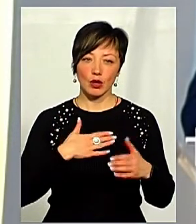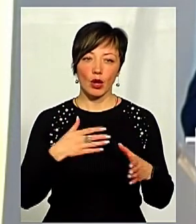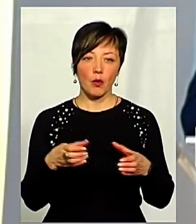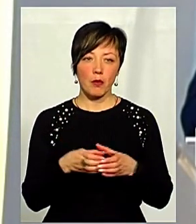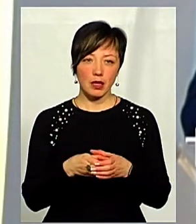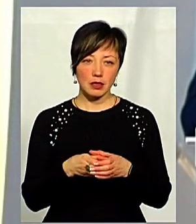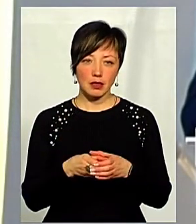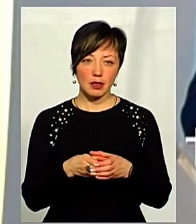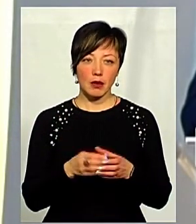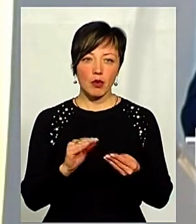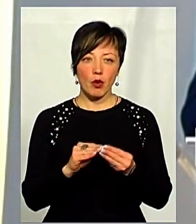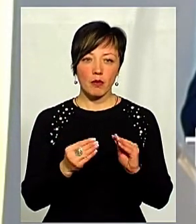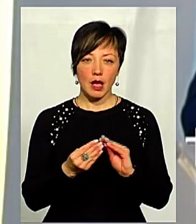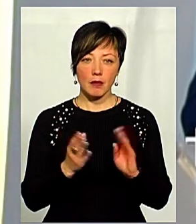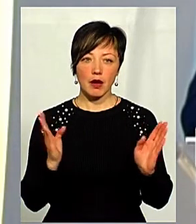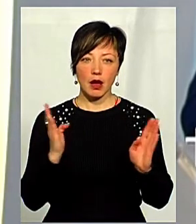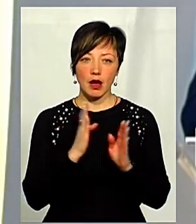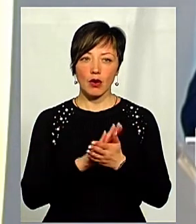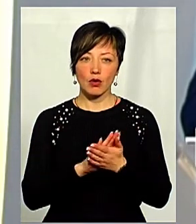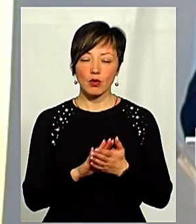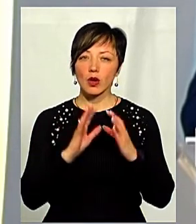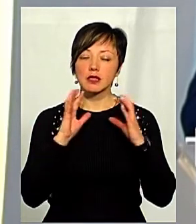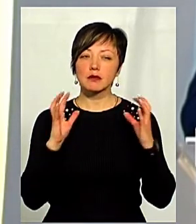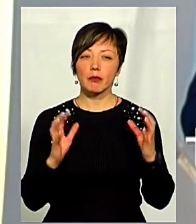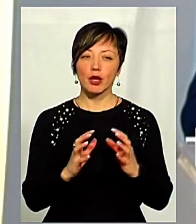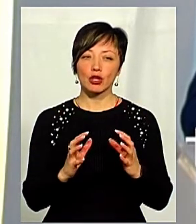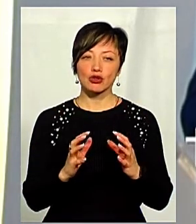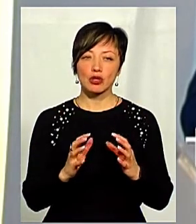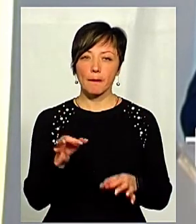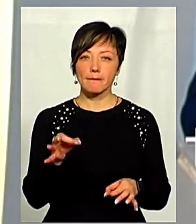команди проблема екології і взагалі збереження